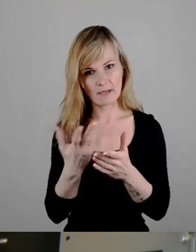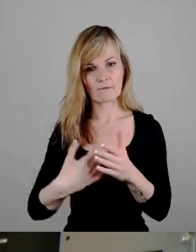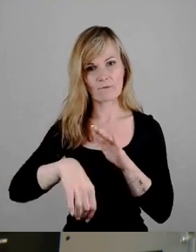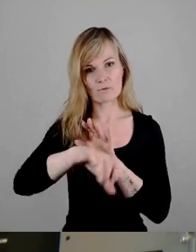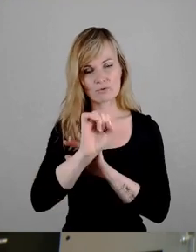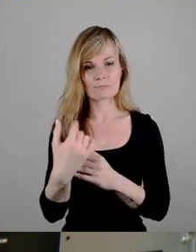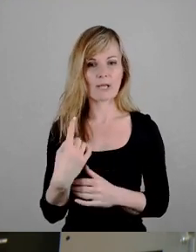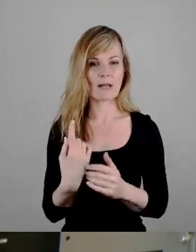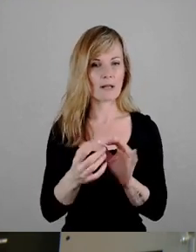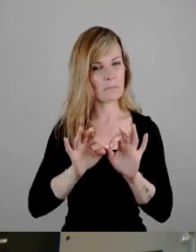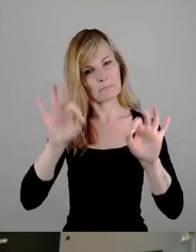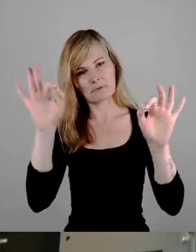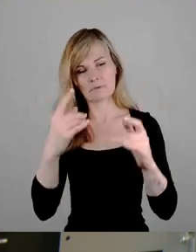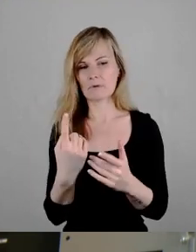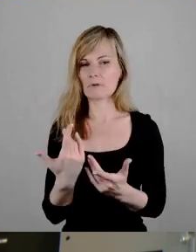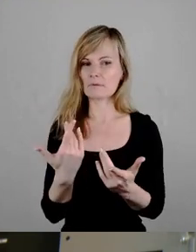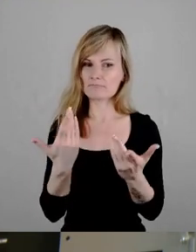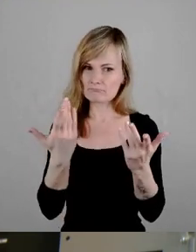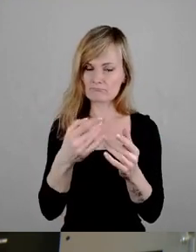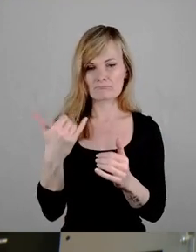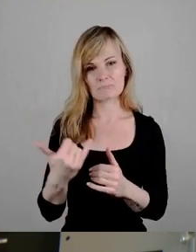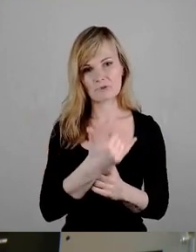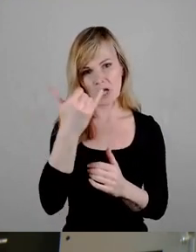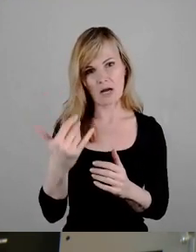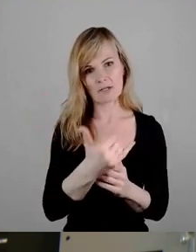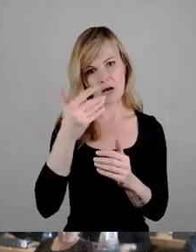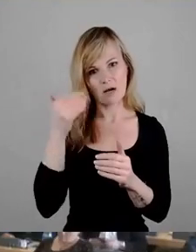Highlight jährlich durchgeführt werden kann.